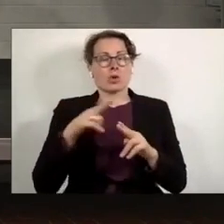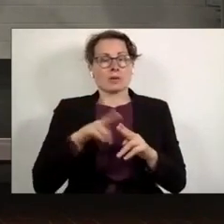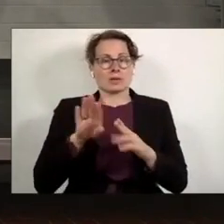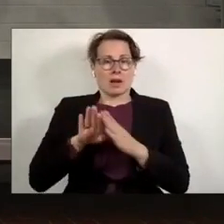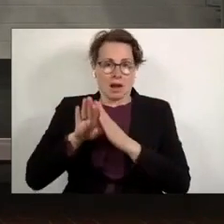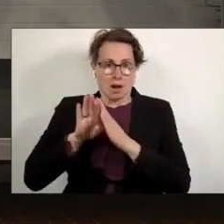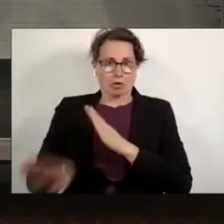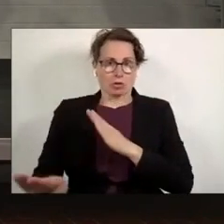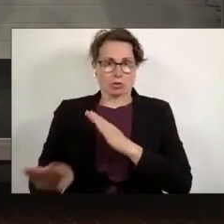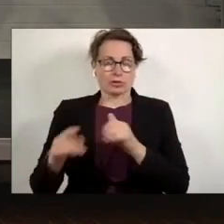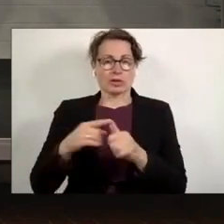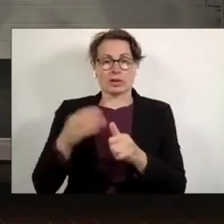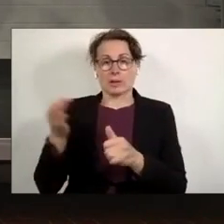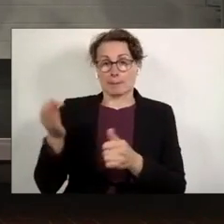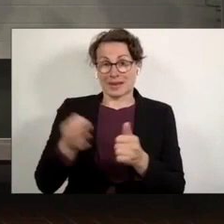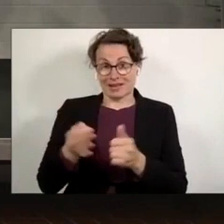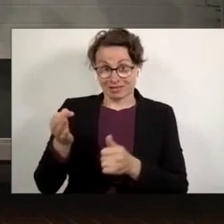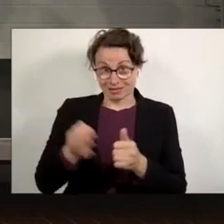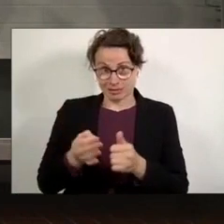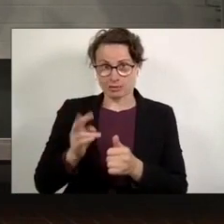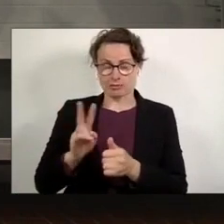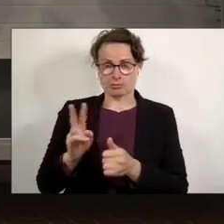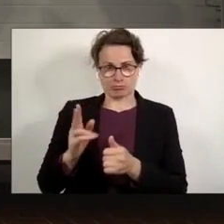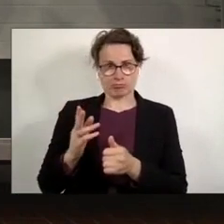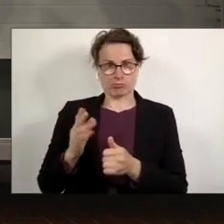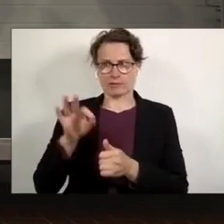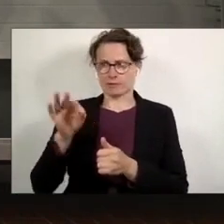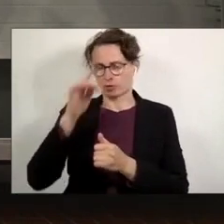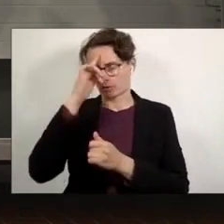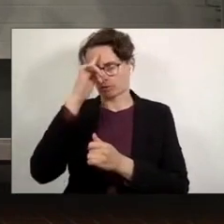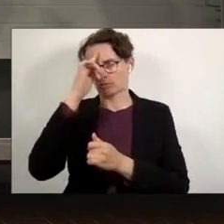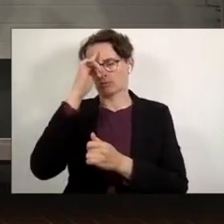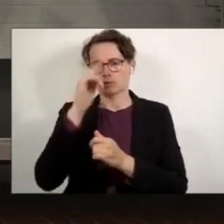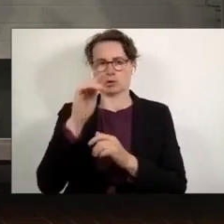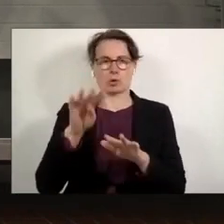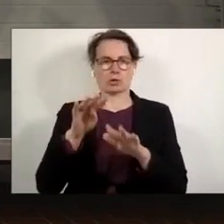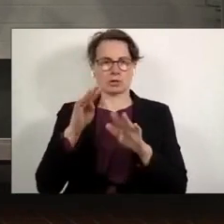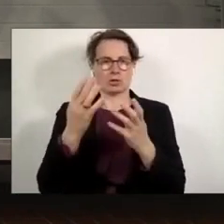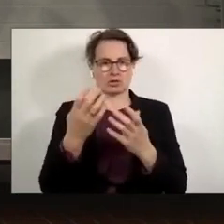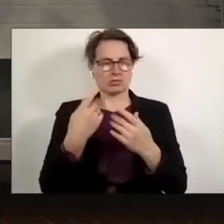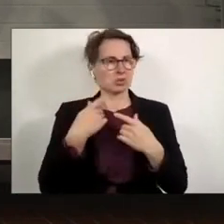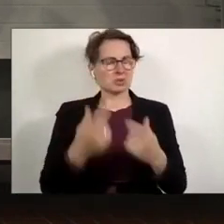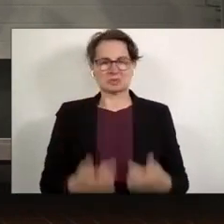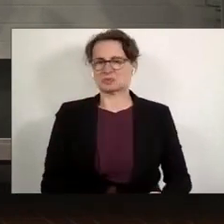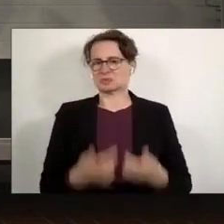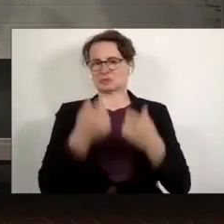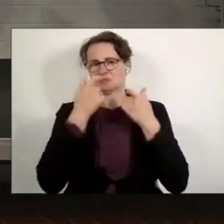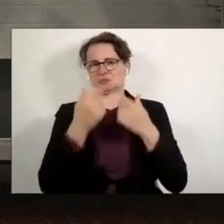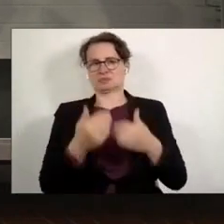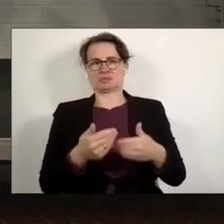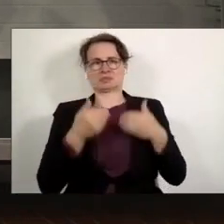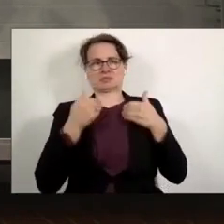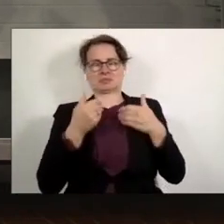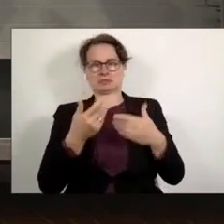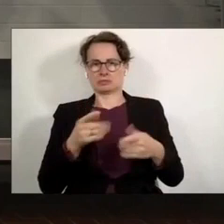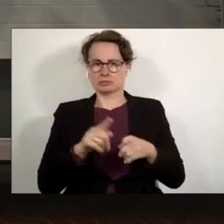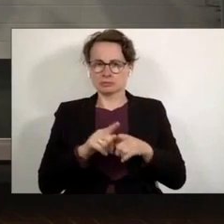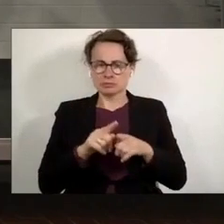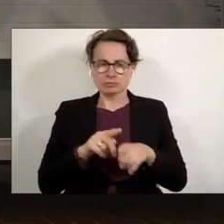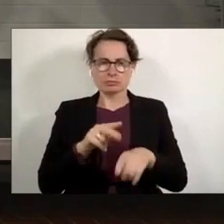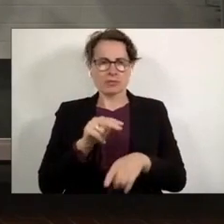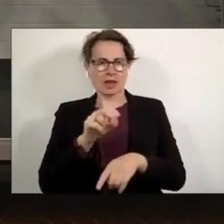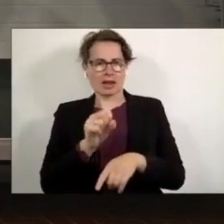Migrantinnen, für welche die 1990er Jahre zum Symbol eines ausschließenden Nationalsozialismus und mörderischen